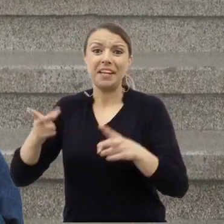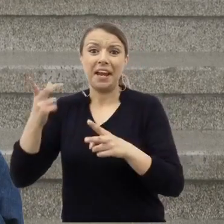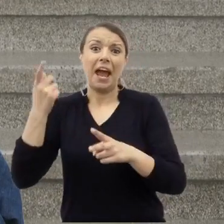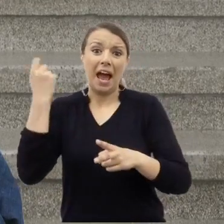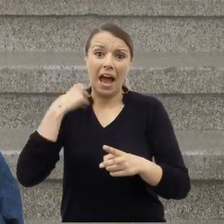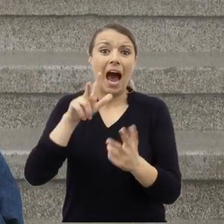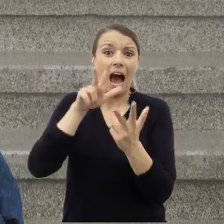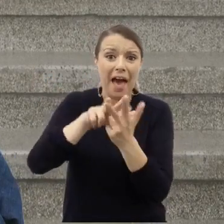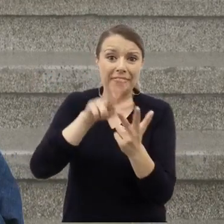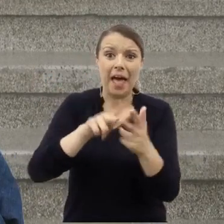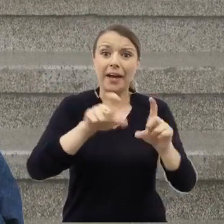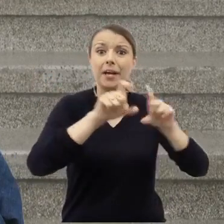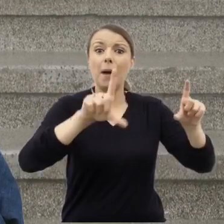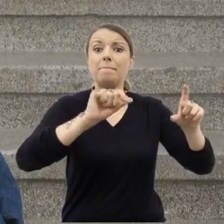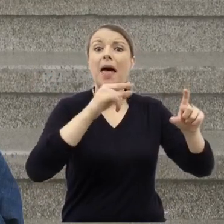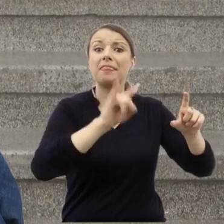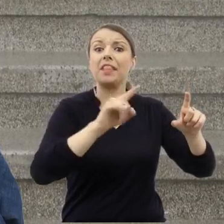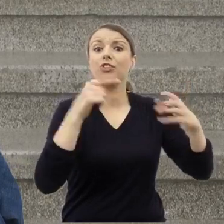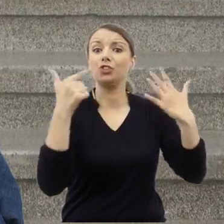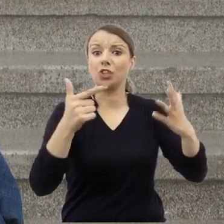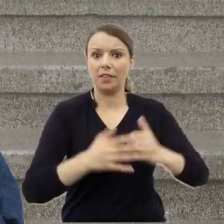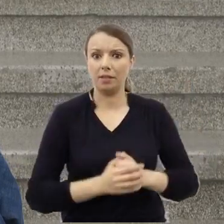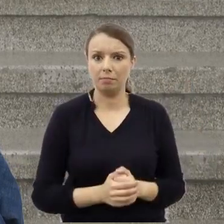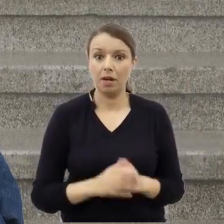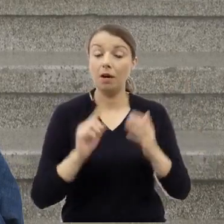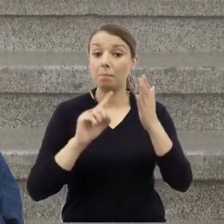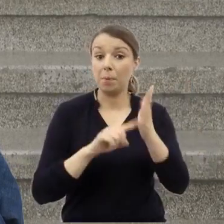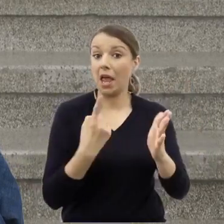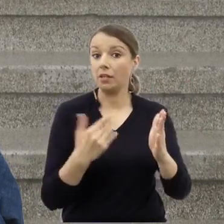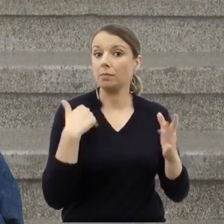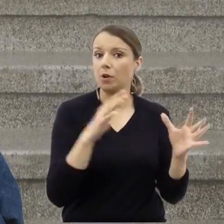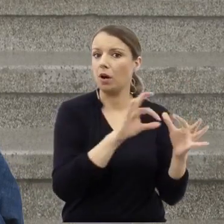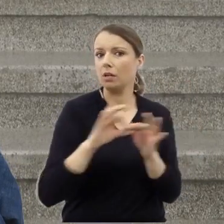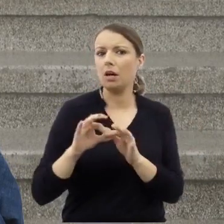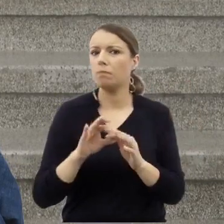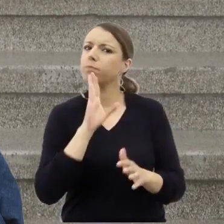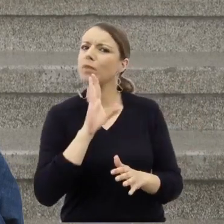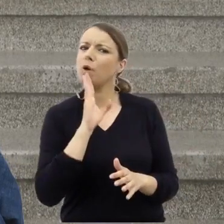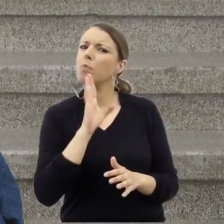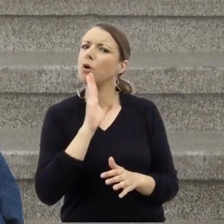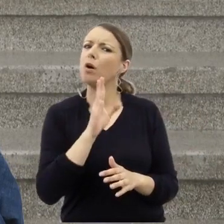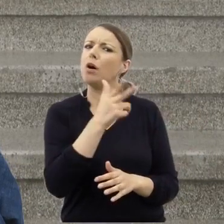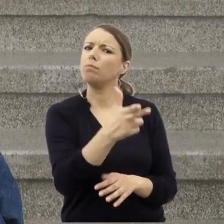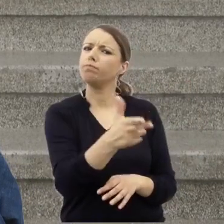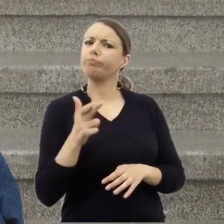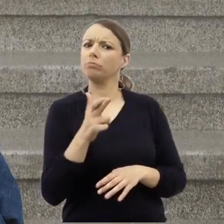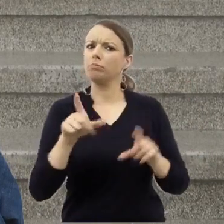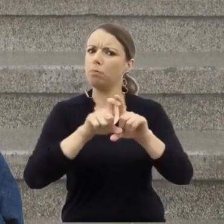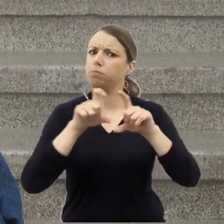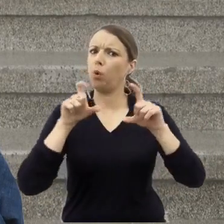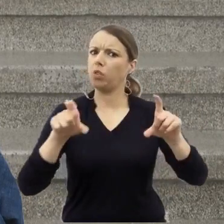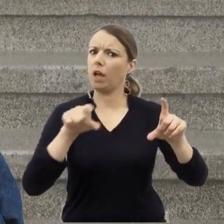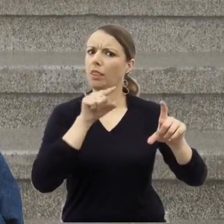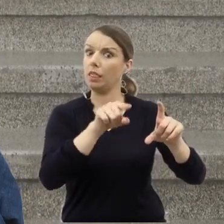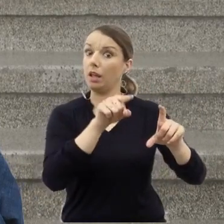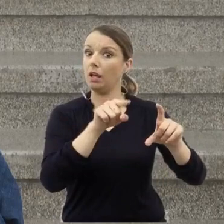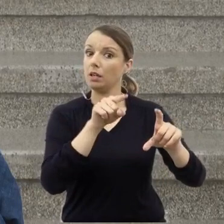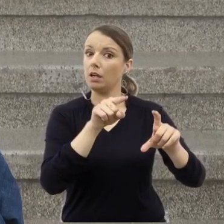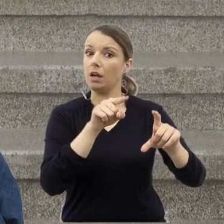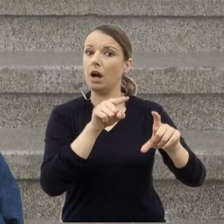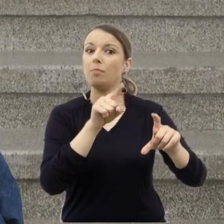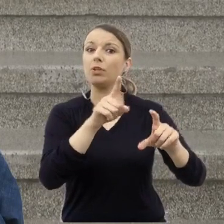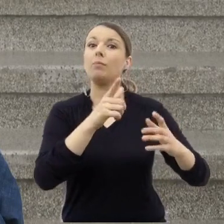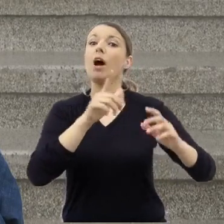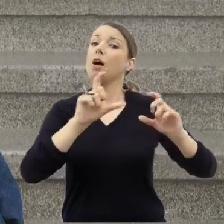była związana z prawdopodobnie przypadkowym wystrzałem w budynku przy odbieraniu przez